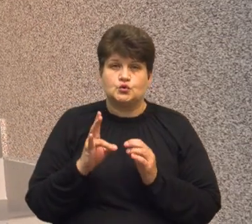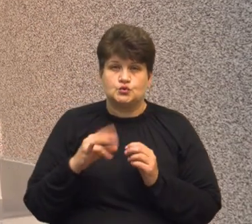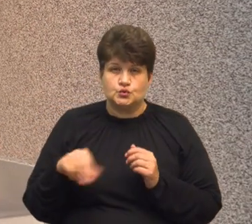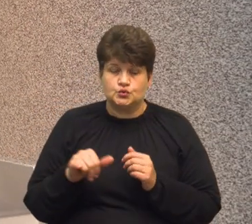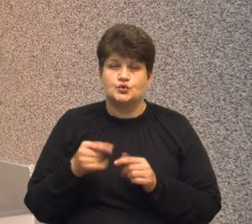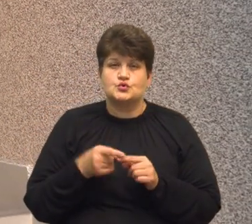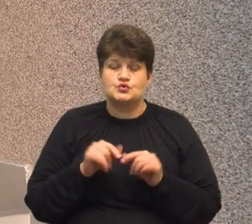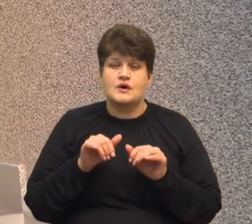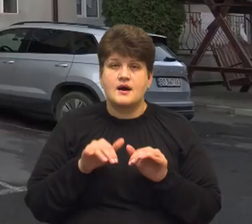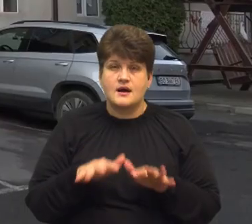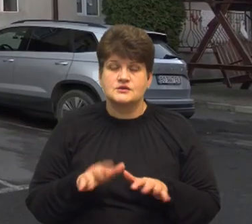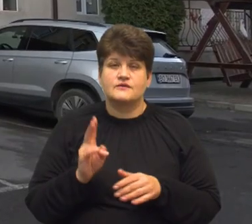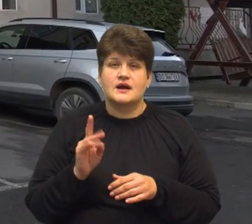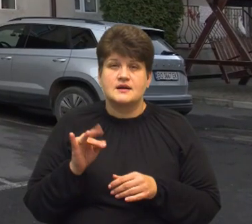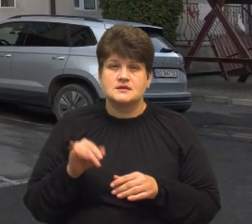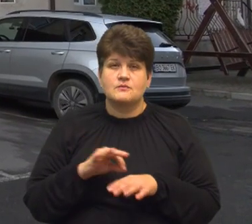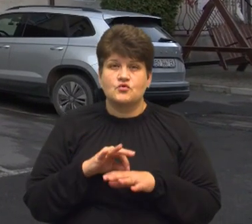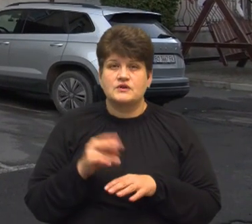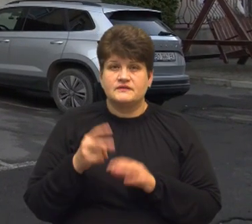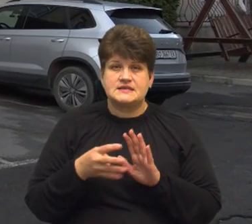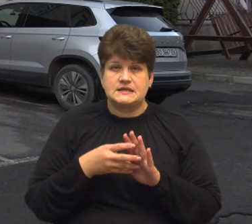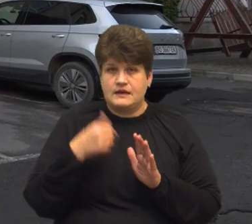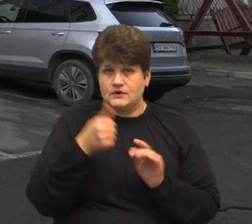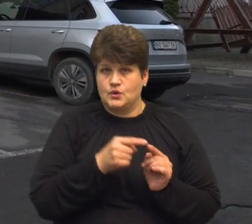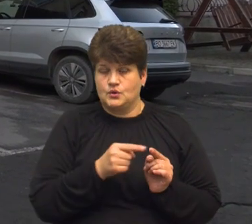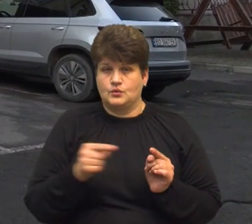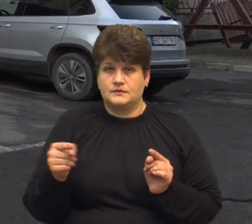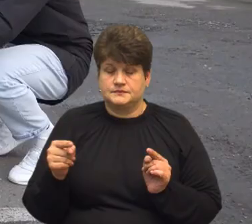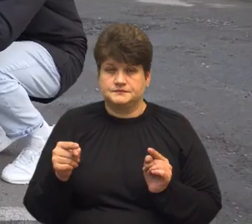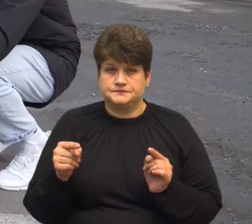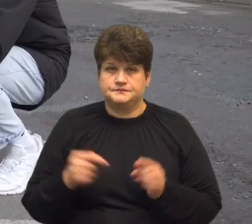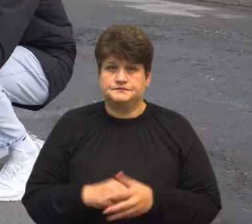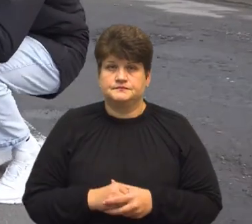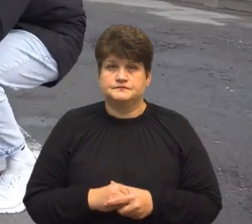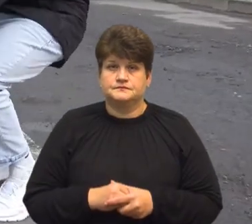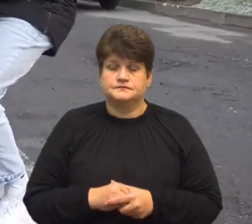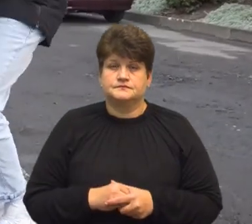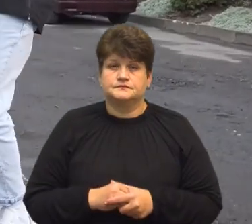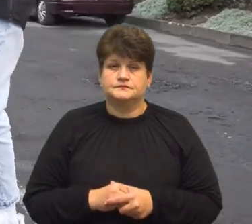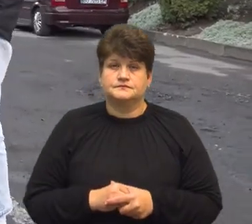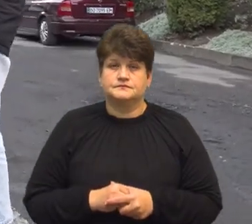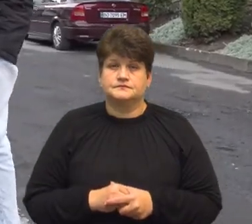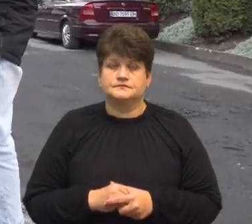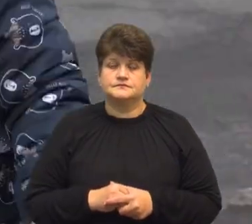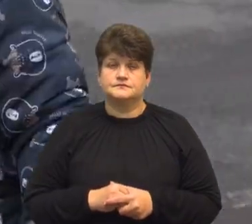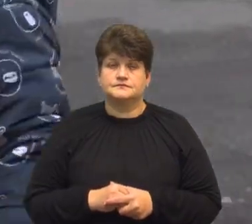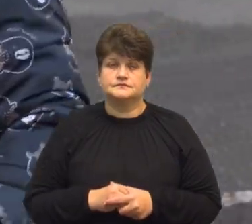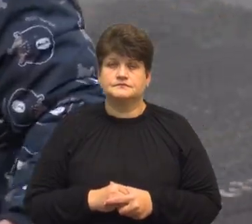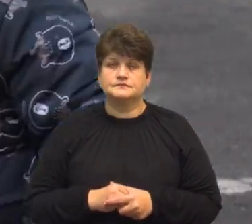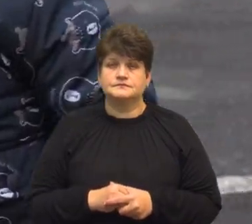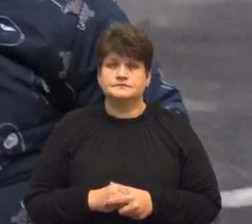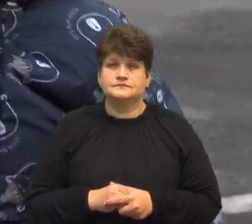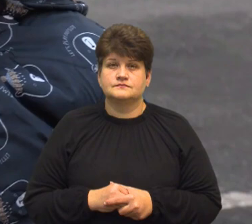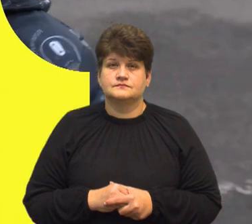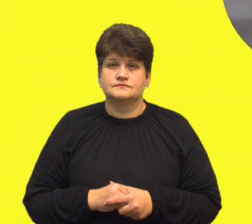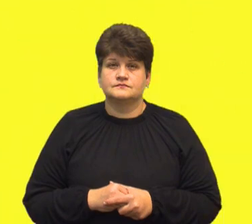Святого Миколая у Карітасі проводять 29 років поспіль, каже Аліна Муц. Богдана Савицька, Оксана Галіяш, Суспільні новини,